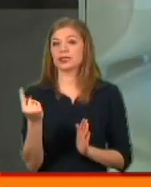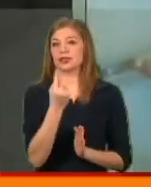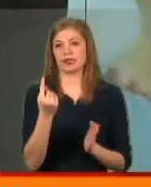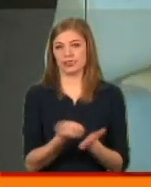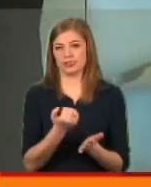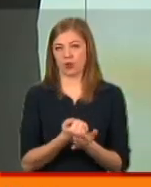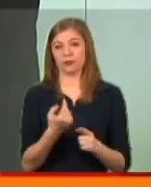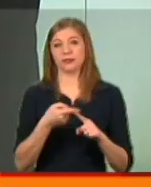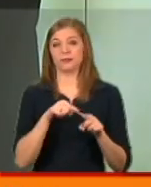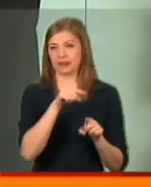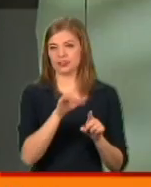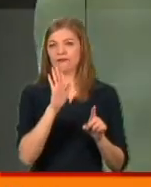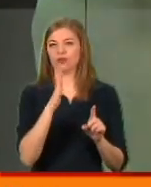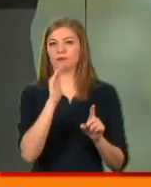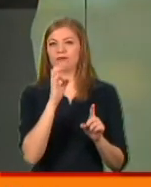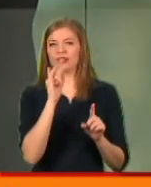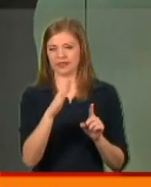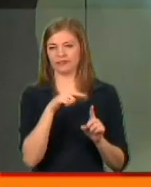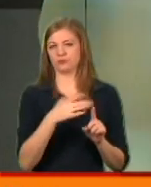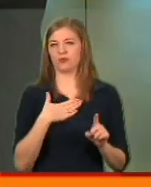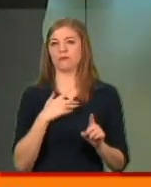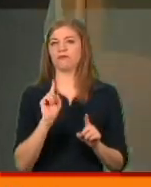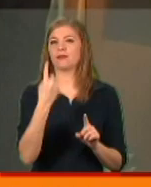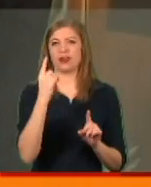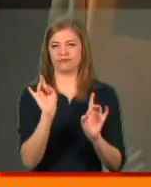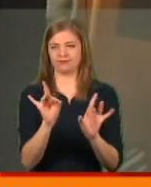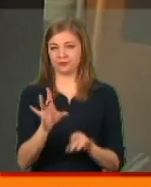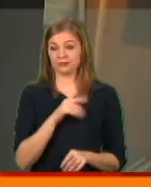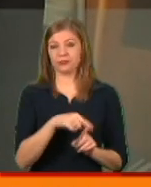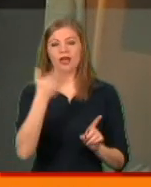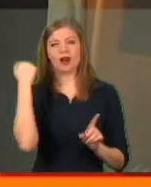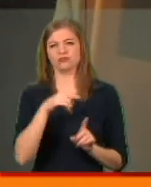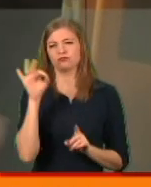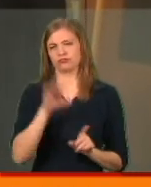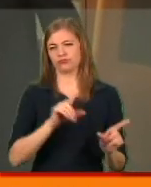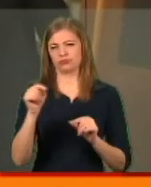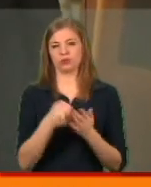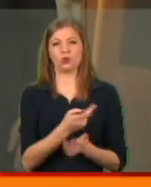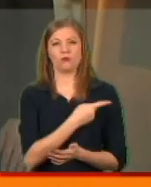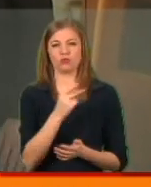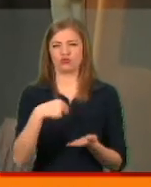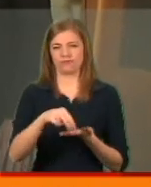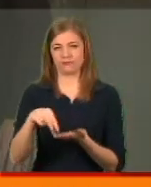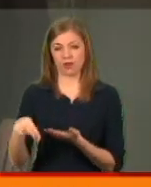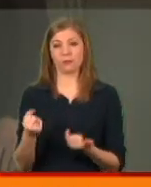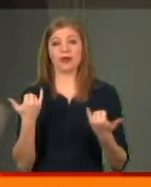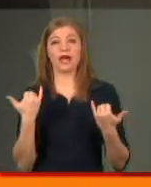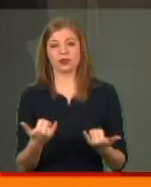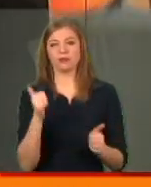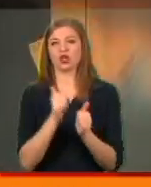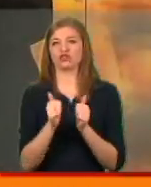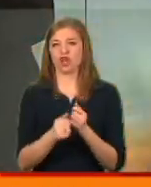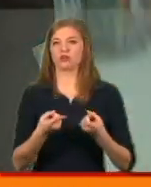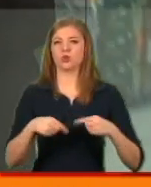заробіток. Це Володимир Васьків, герой моєї першої серії. Раніше він часто їздив до Польщі на закупи, а тепер часто